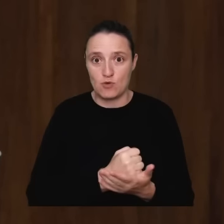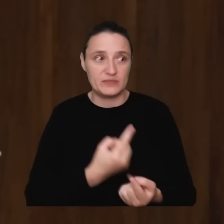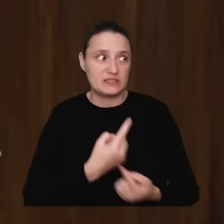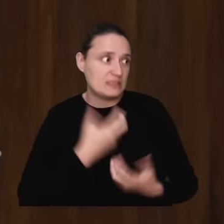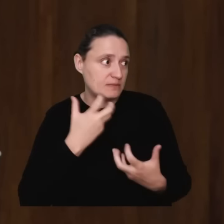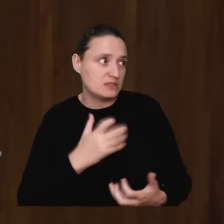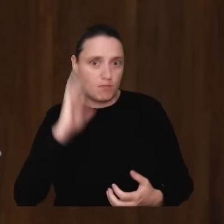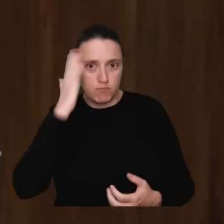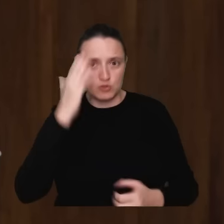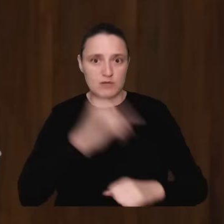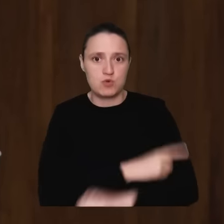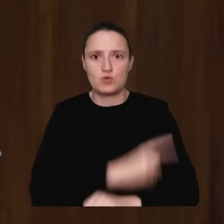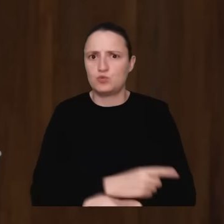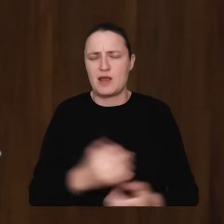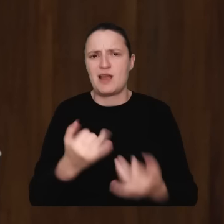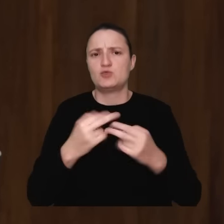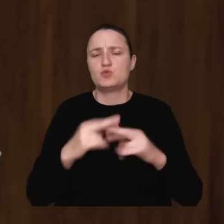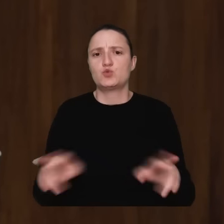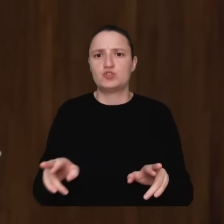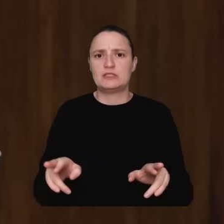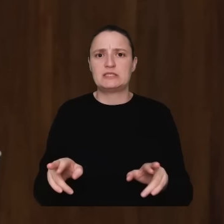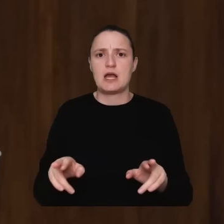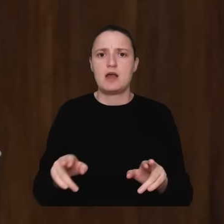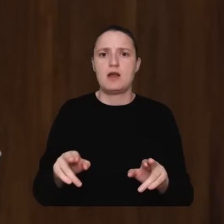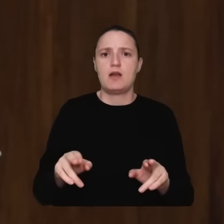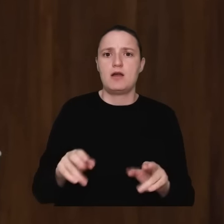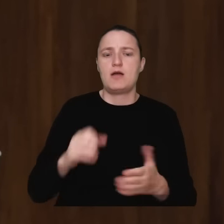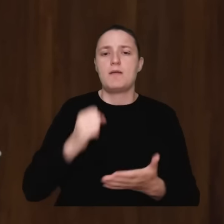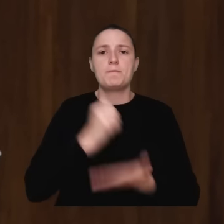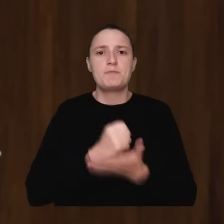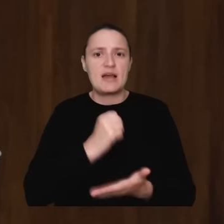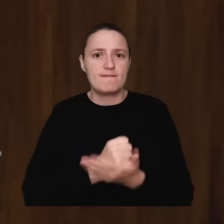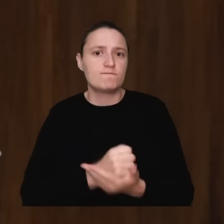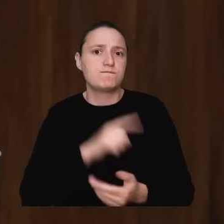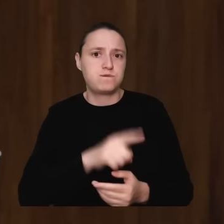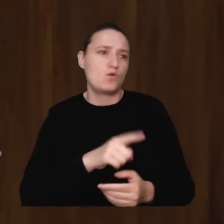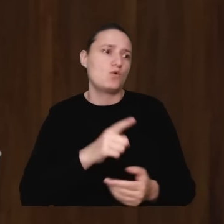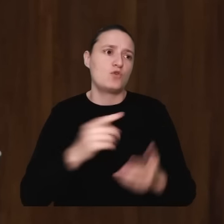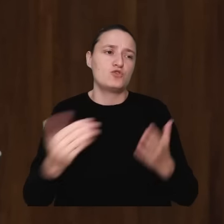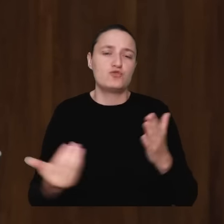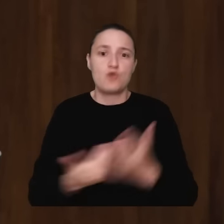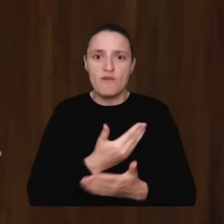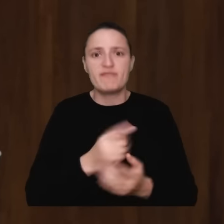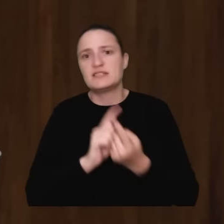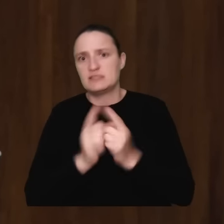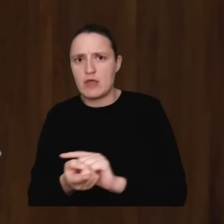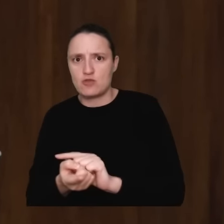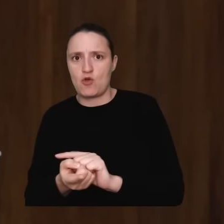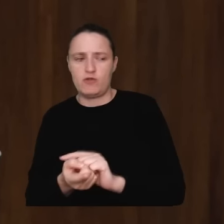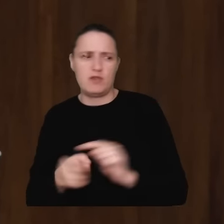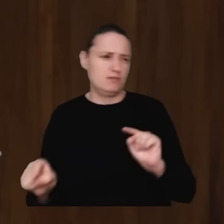prokuratury. Czym się różni moc wiążąca aktu konwencjonalnego w postaci zmiany